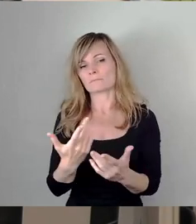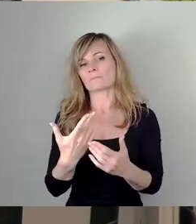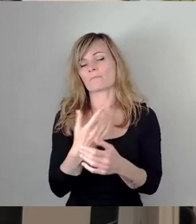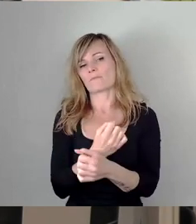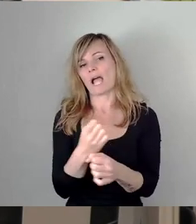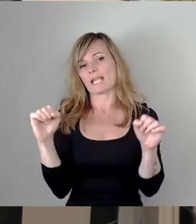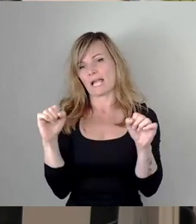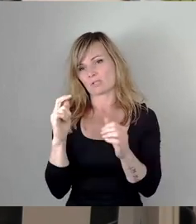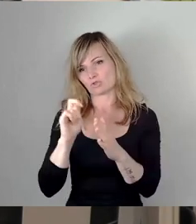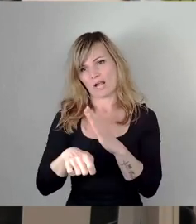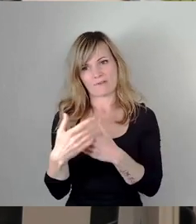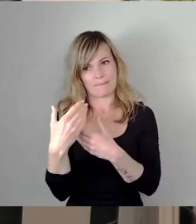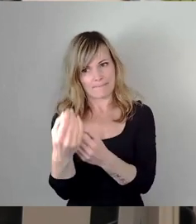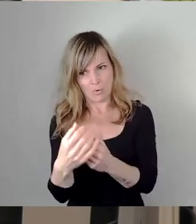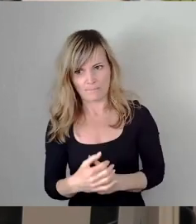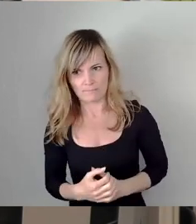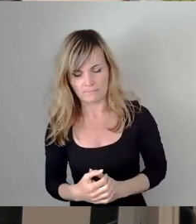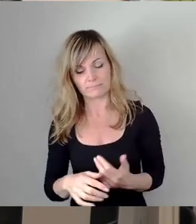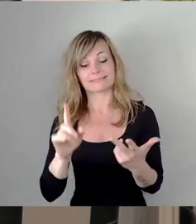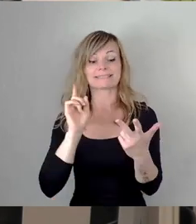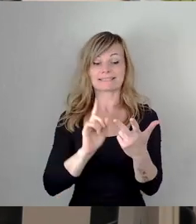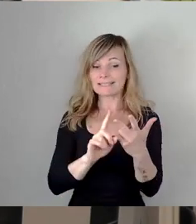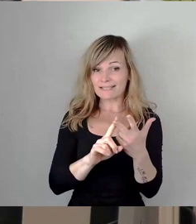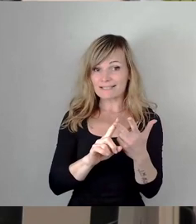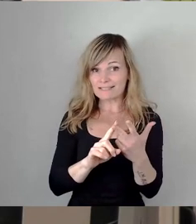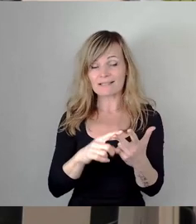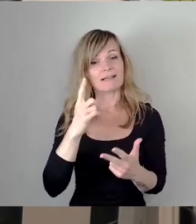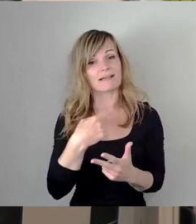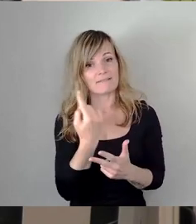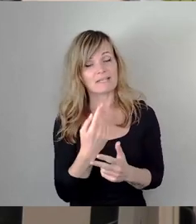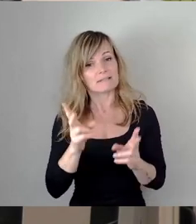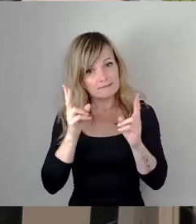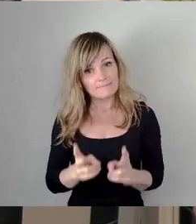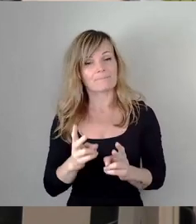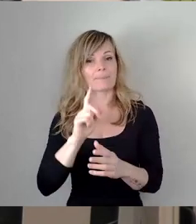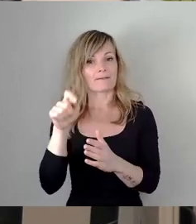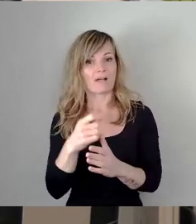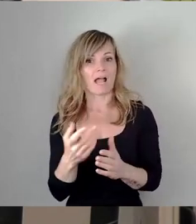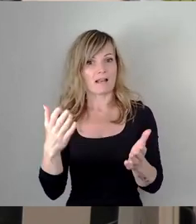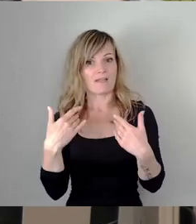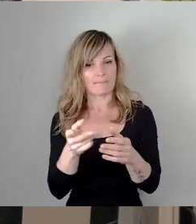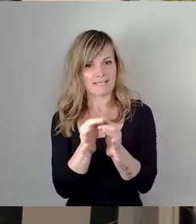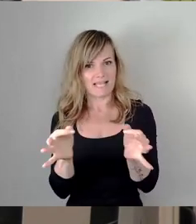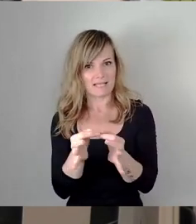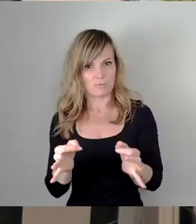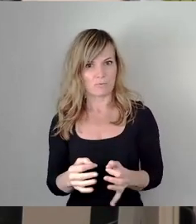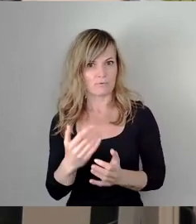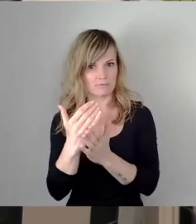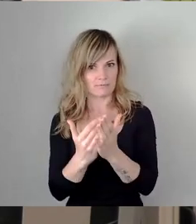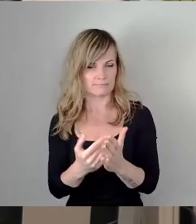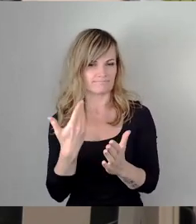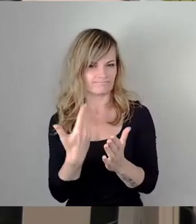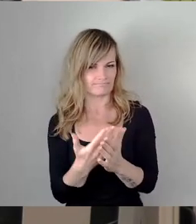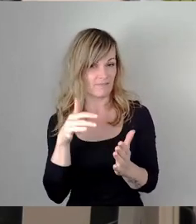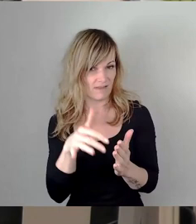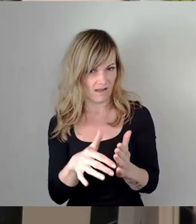Wir haben eine gültige Wahlwerbesatzung. Der Übergriff, der Anlass für